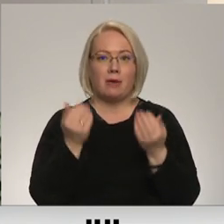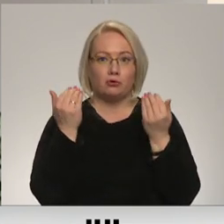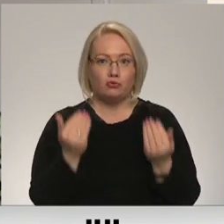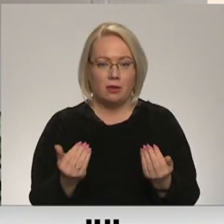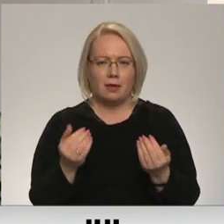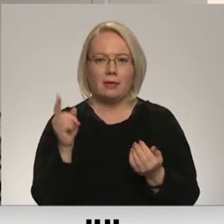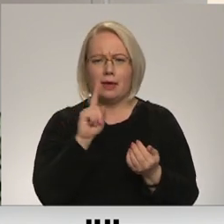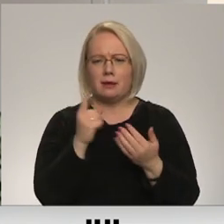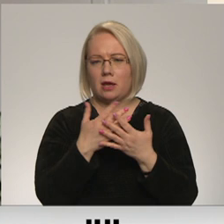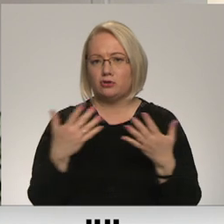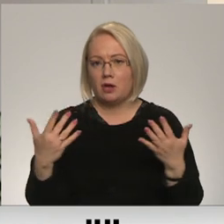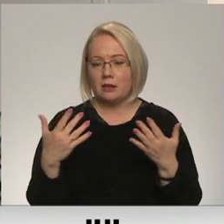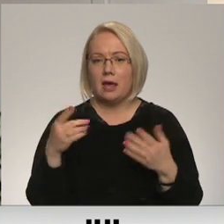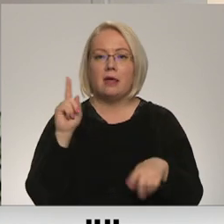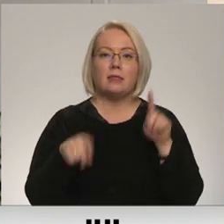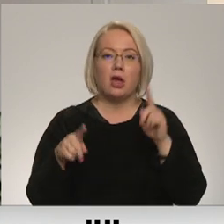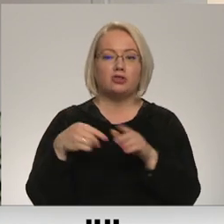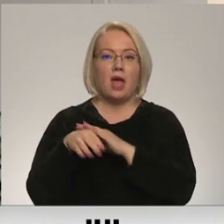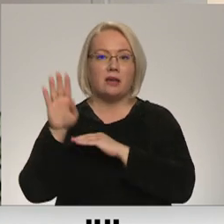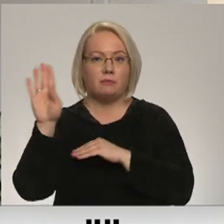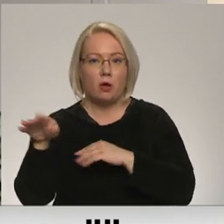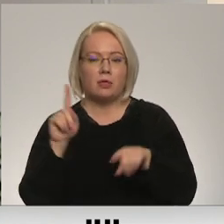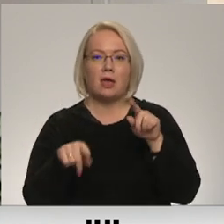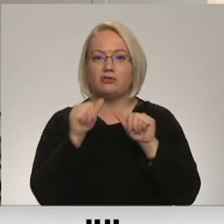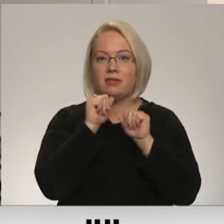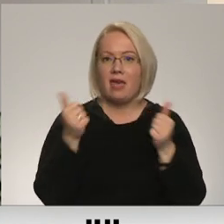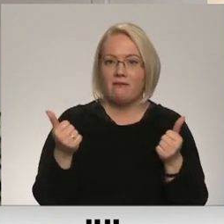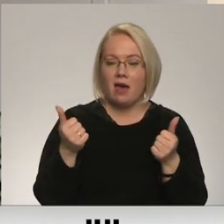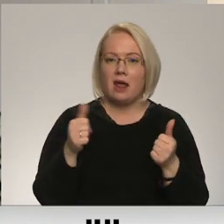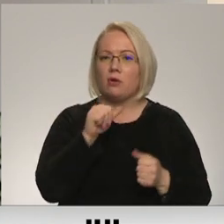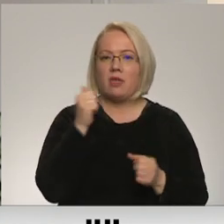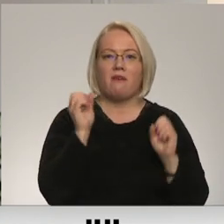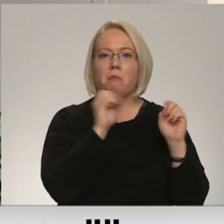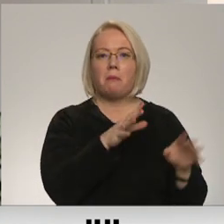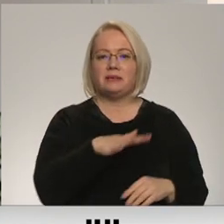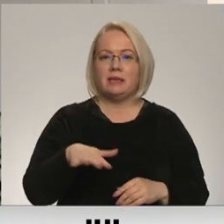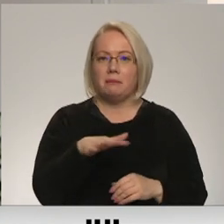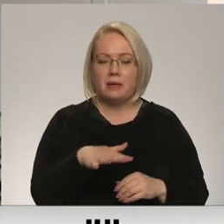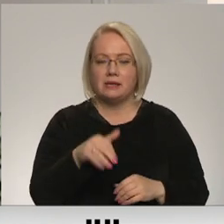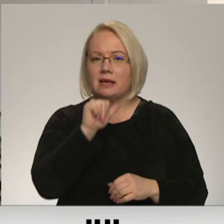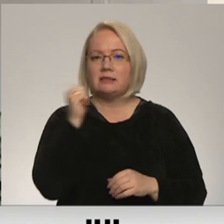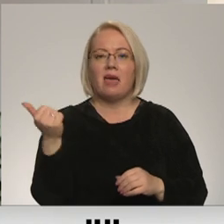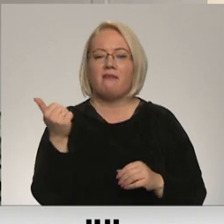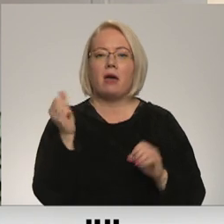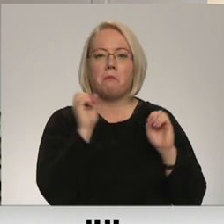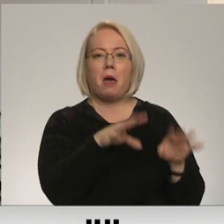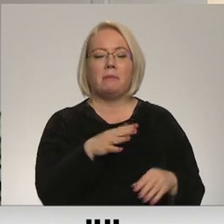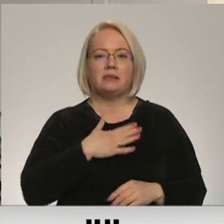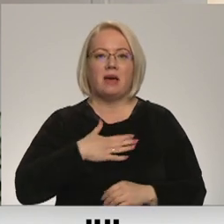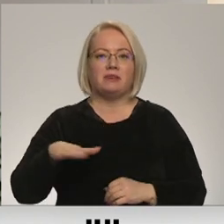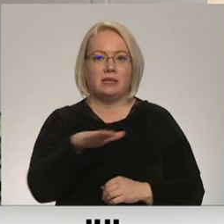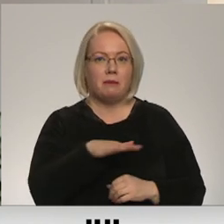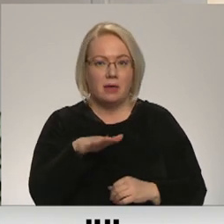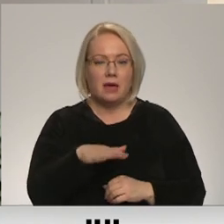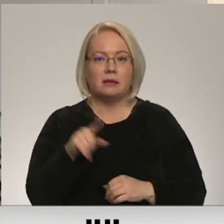dažādi. Daži var aizbraukt, daži nevar aizbraukt, viņi nevar pamēst savas ģimenes. Tie, kas nevar pamēst savas ģimenes, tad